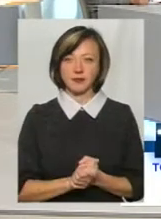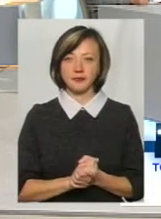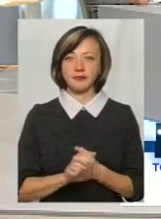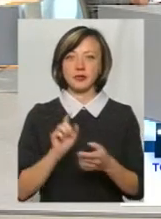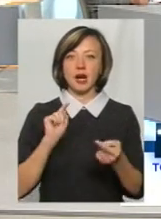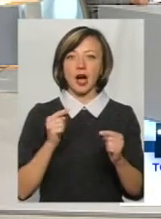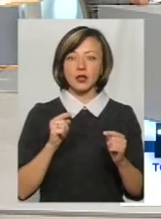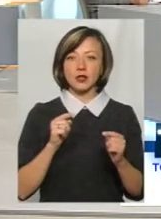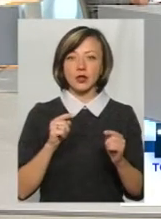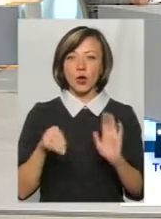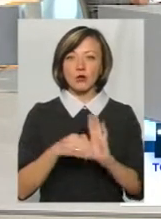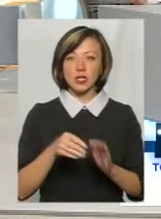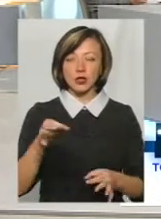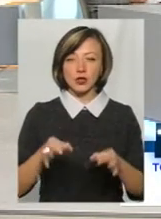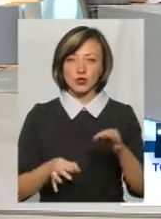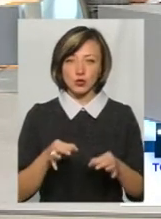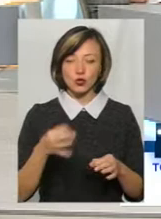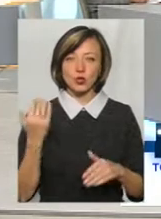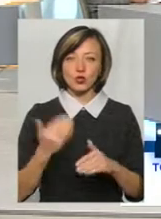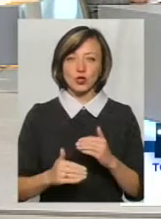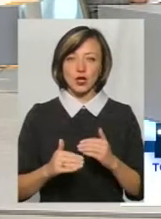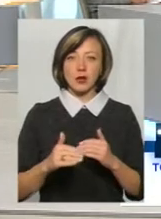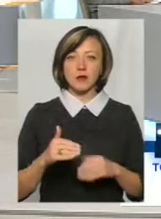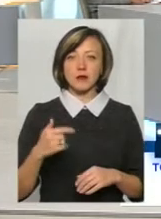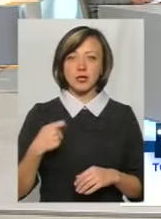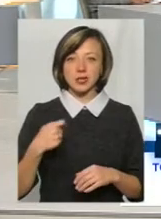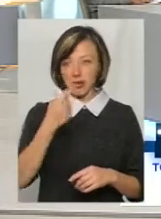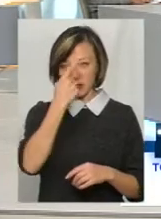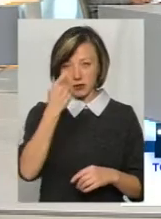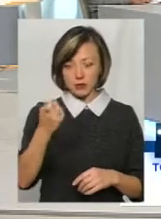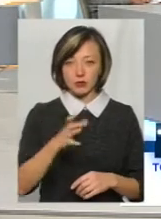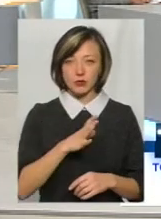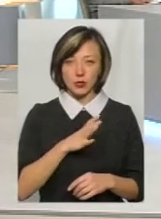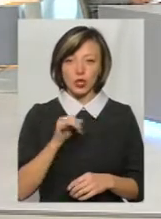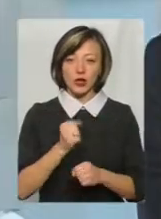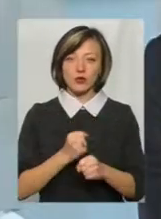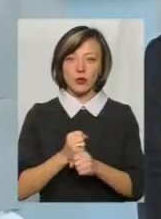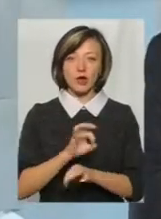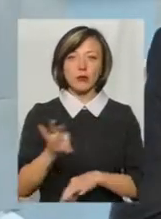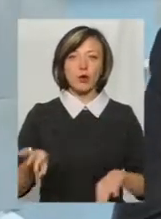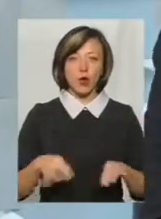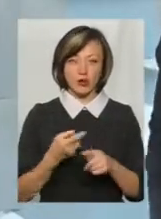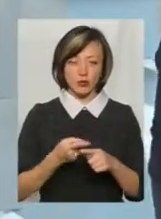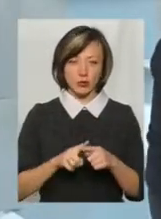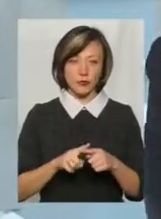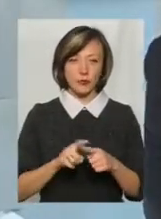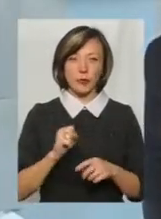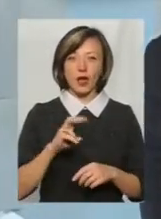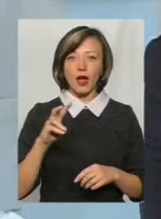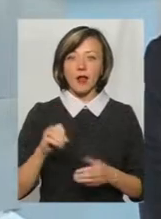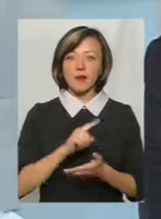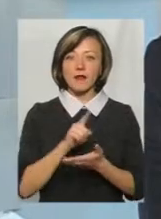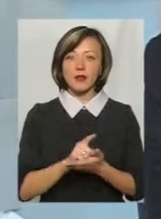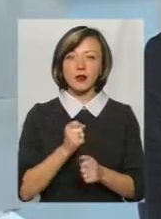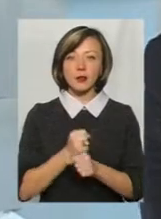Антикорупційний суд вже президент анонсував і тим більше розробляється проєкт. Але це повинно робити